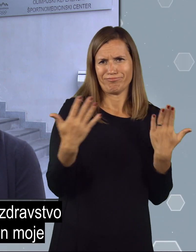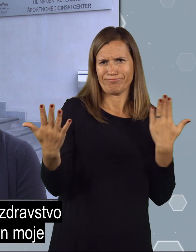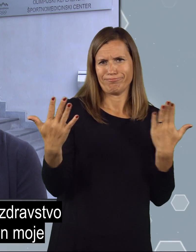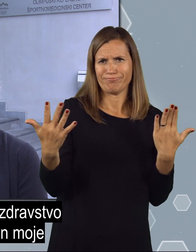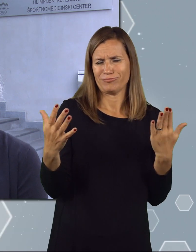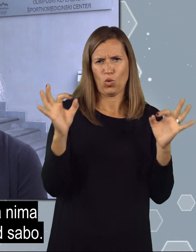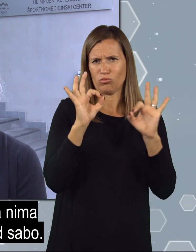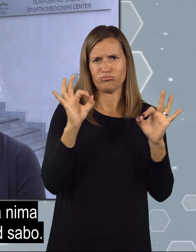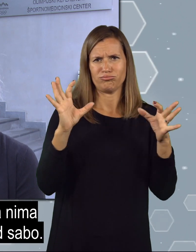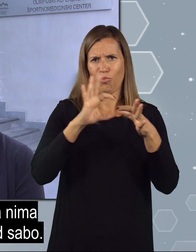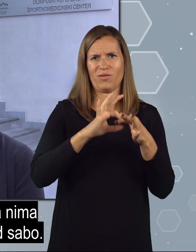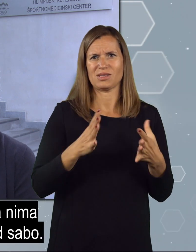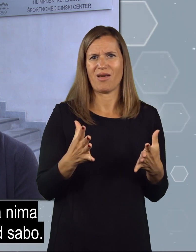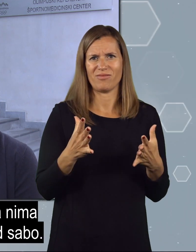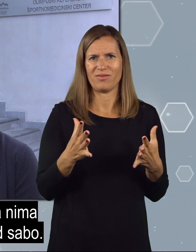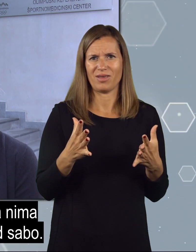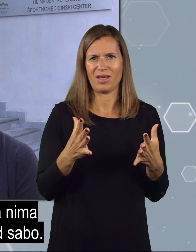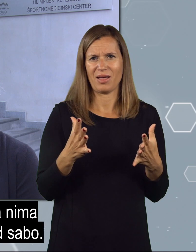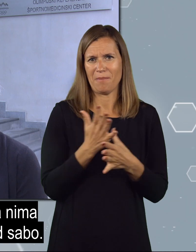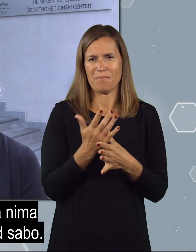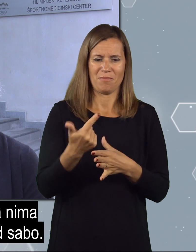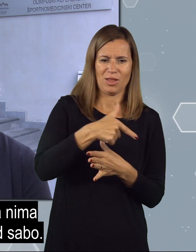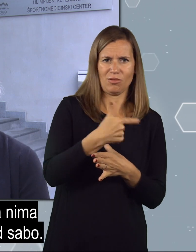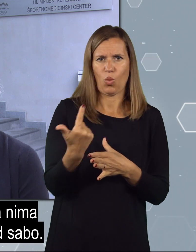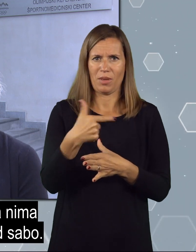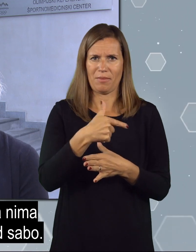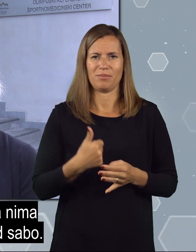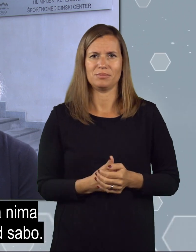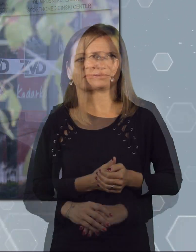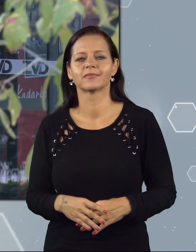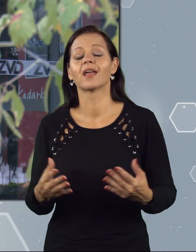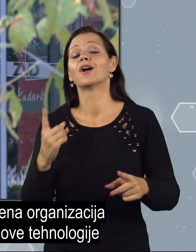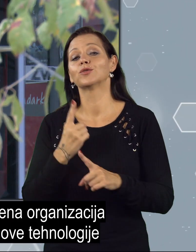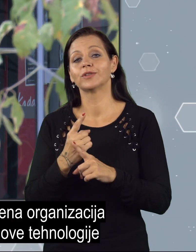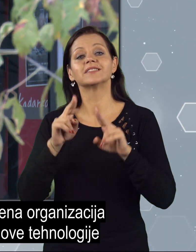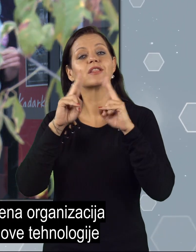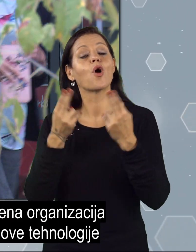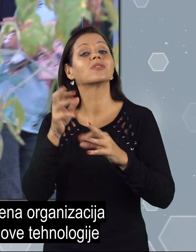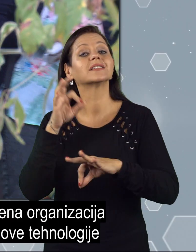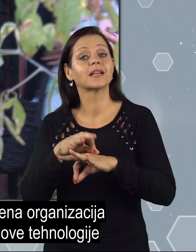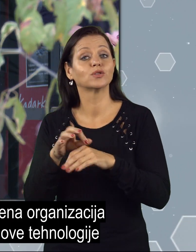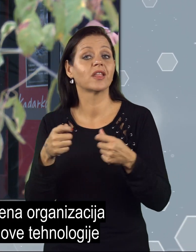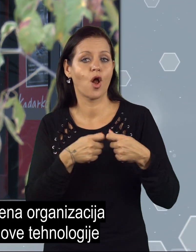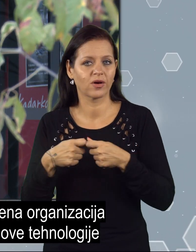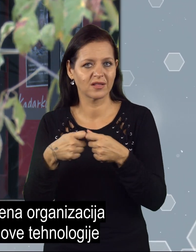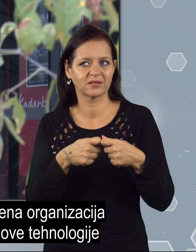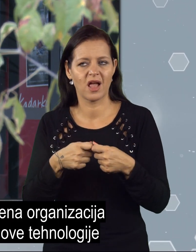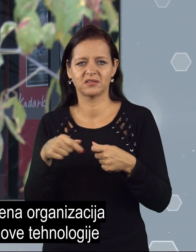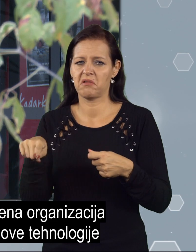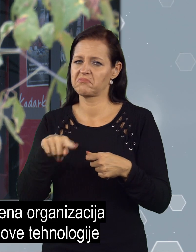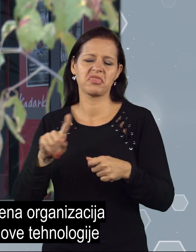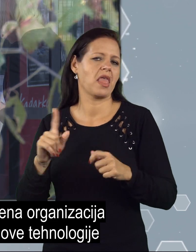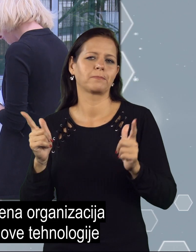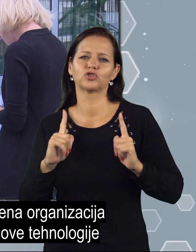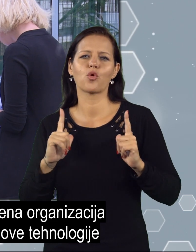je, da nima tu povezave med sabo. Tudi Svetovna zdravstvena organizacija ne